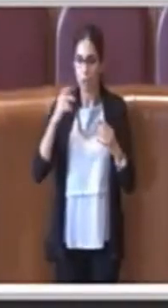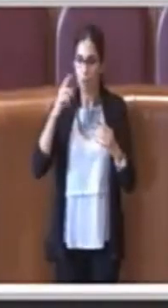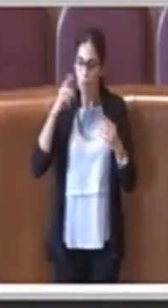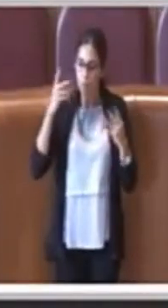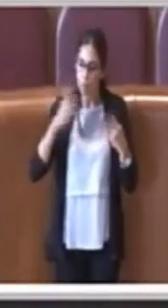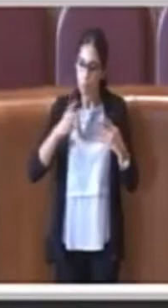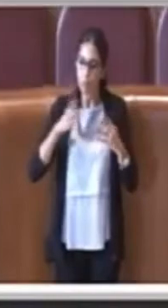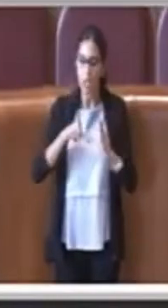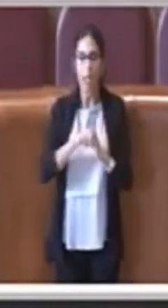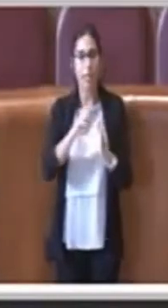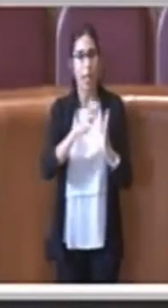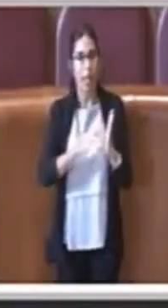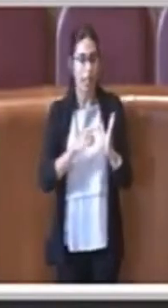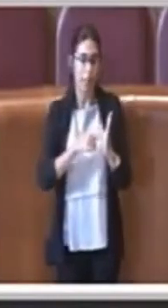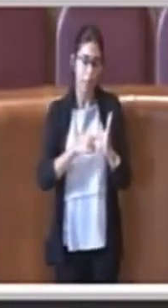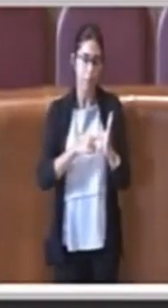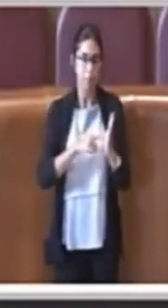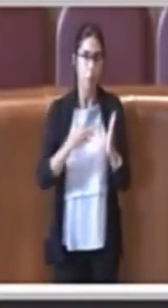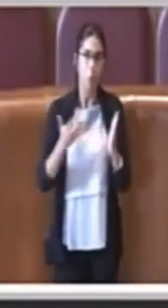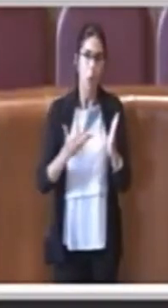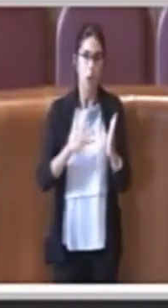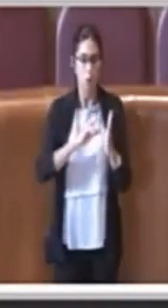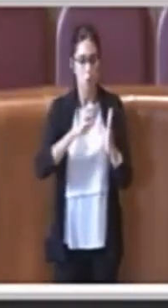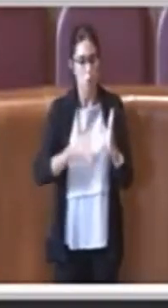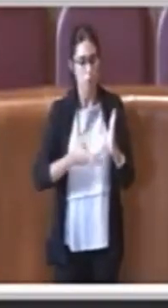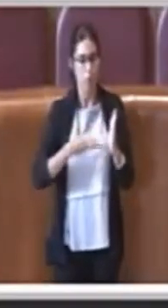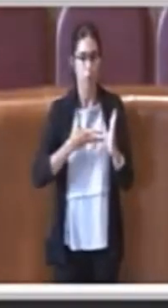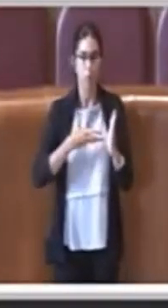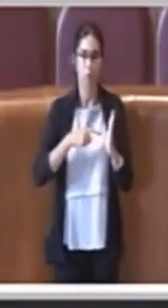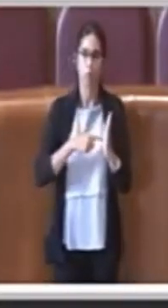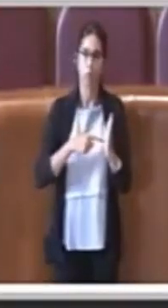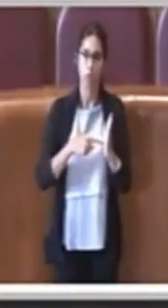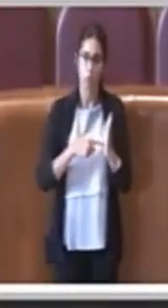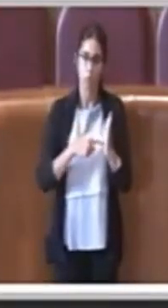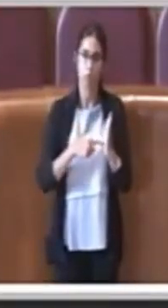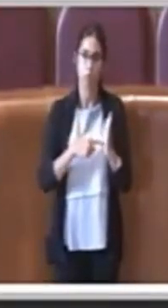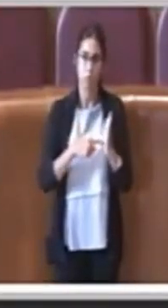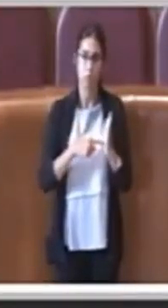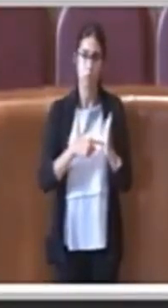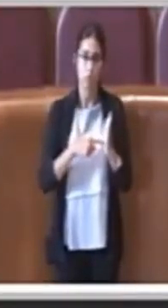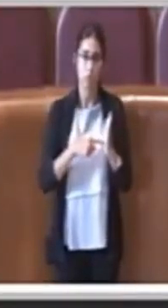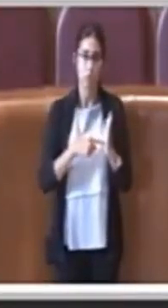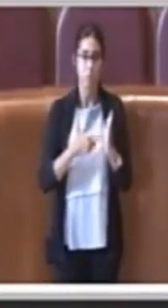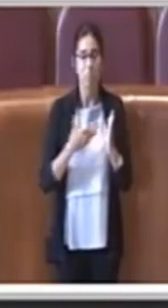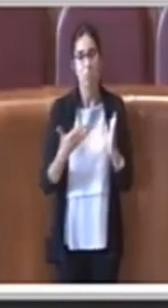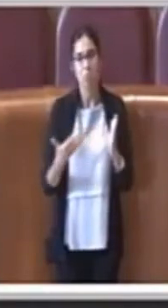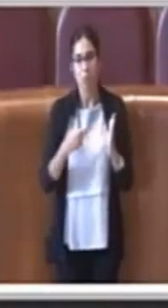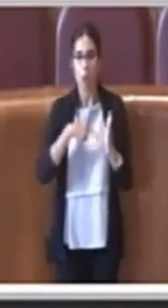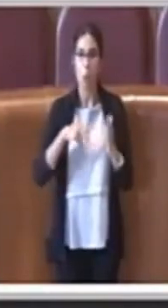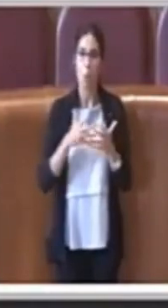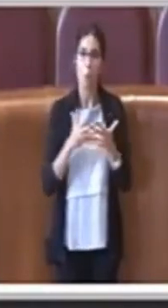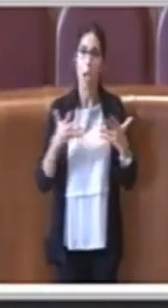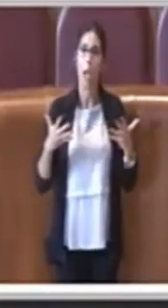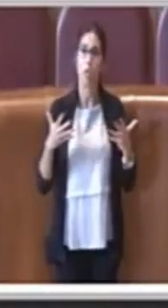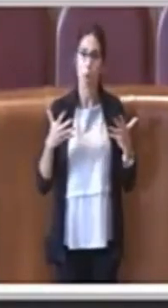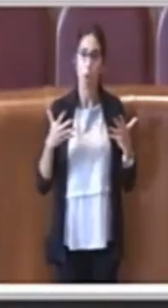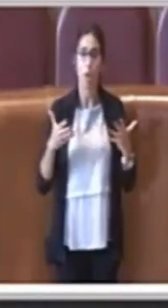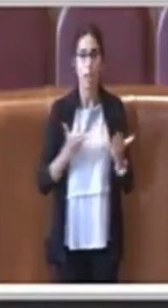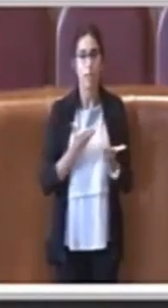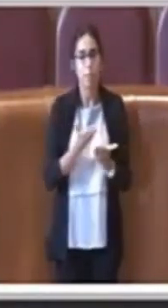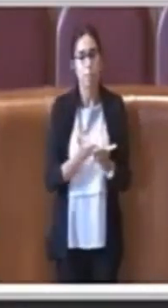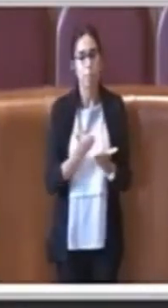complessità nella sua articolazione, per cui la maggioranza ha presentato